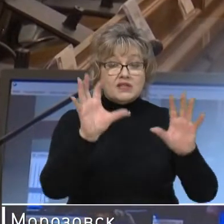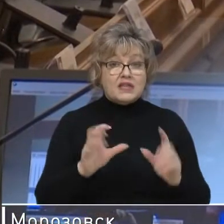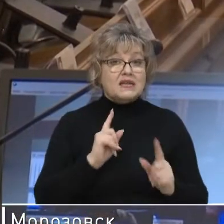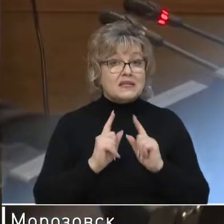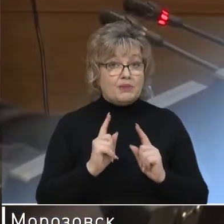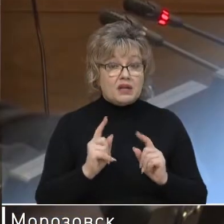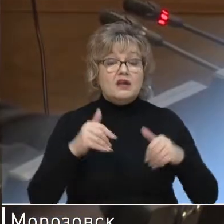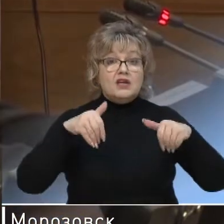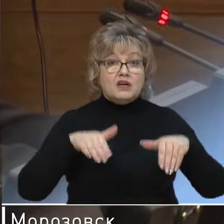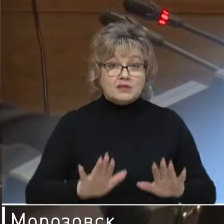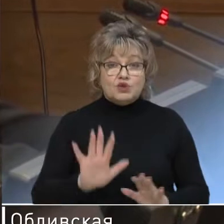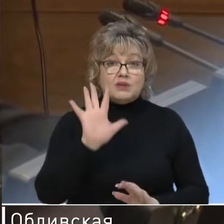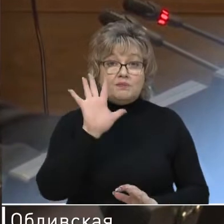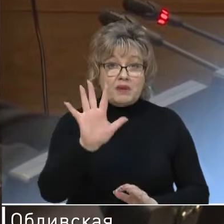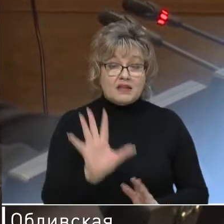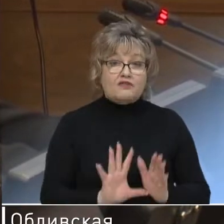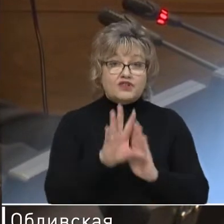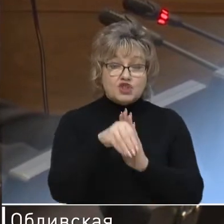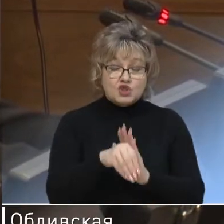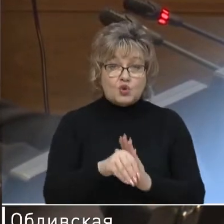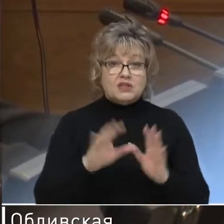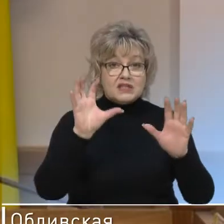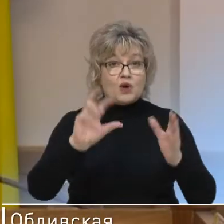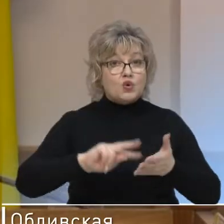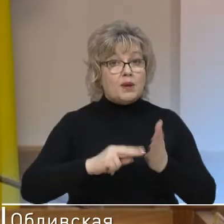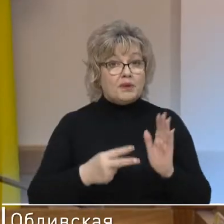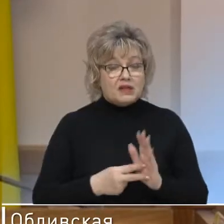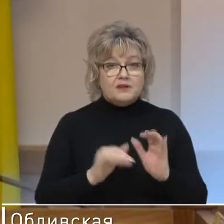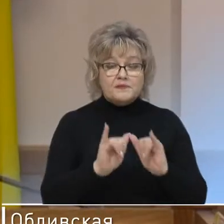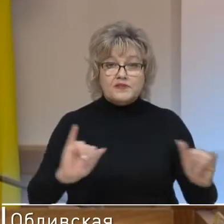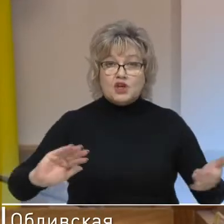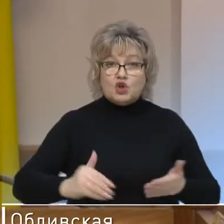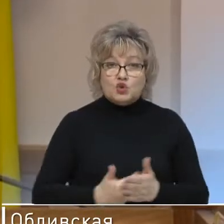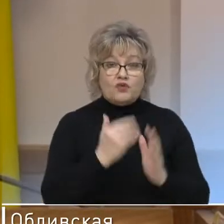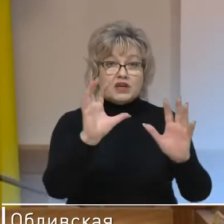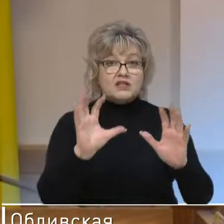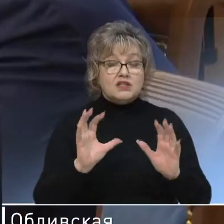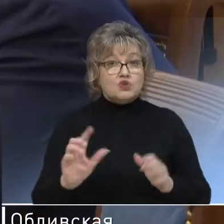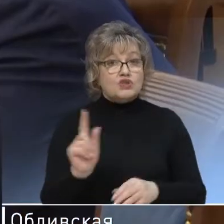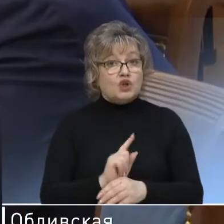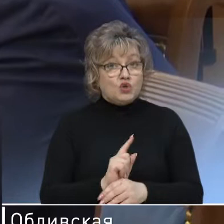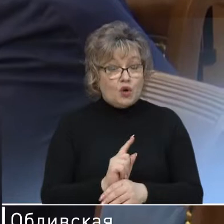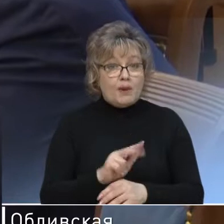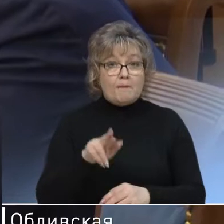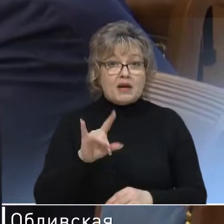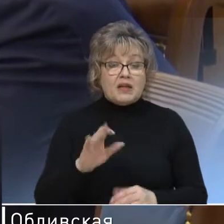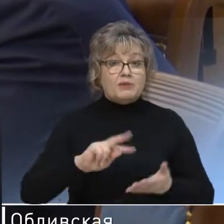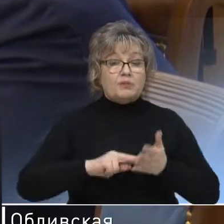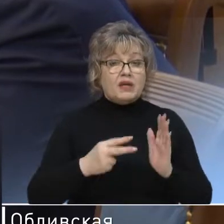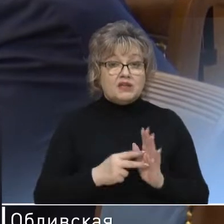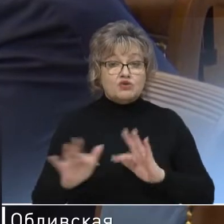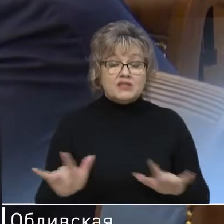собрания рассмотрят пять уже внесенных законопроектов. Развитием новых конституционных норм парламент планирует